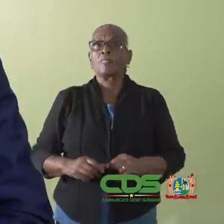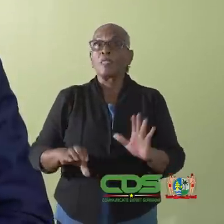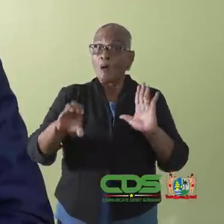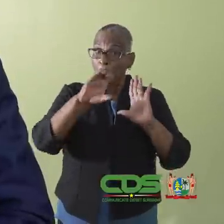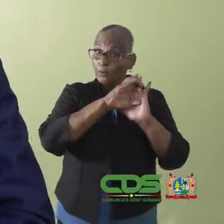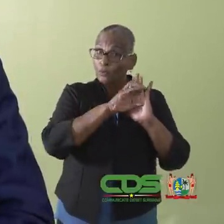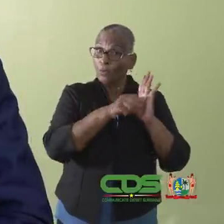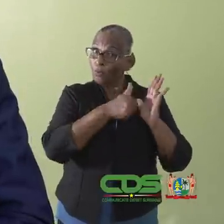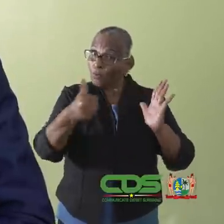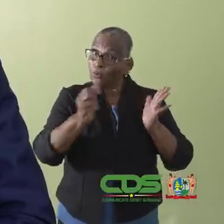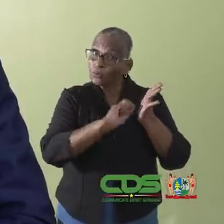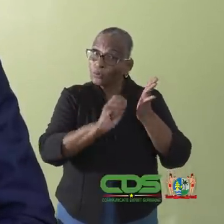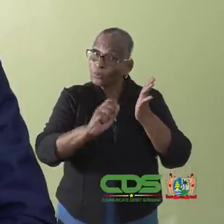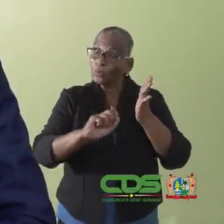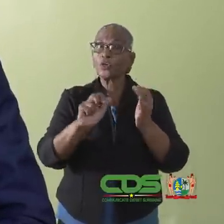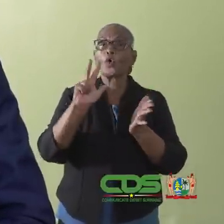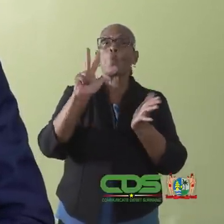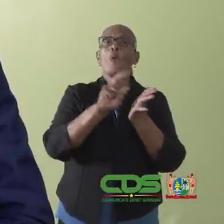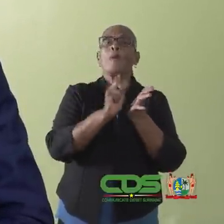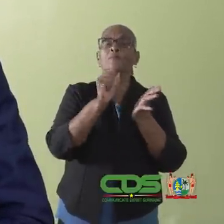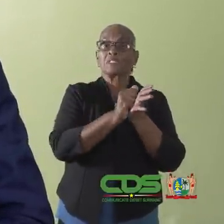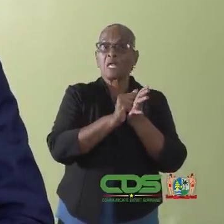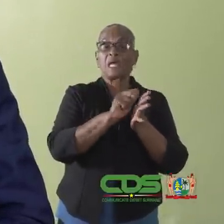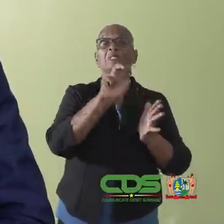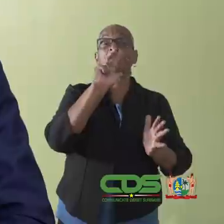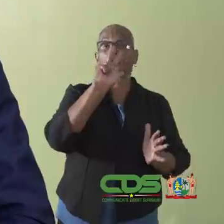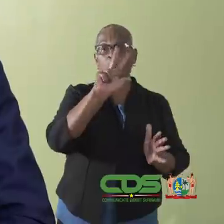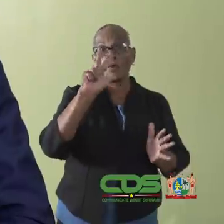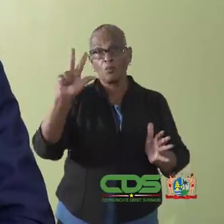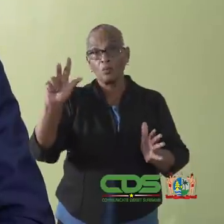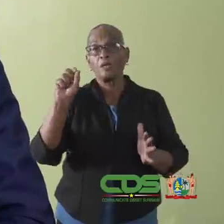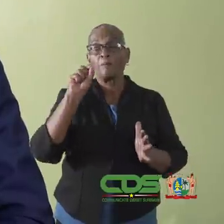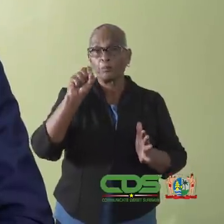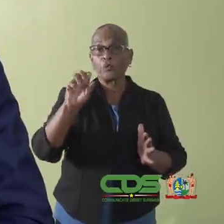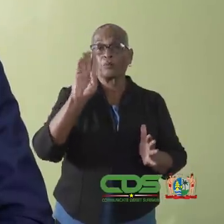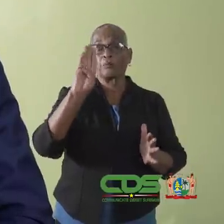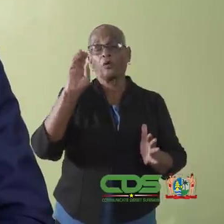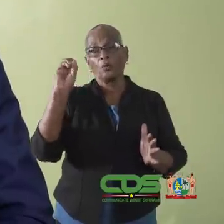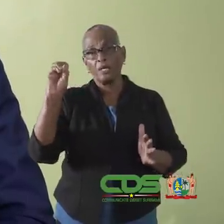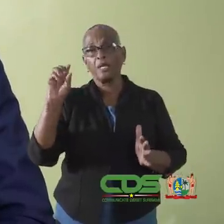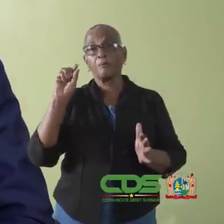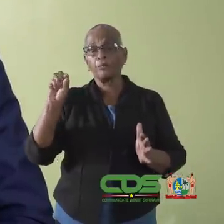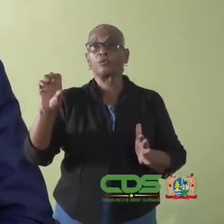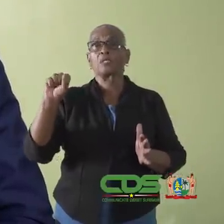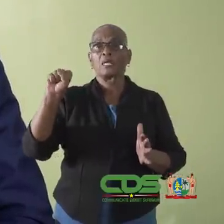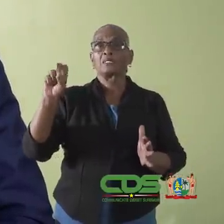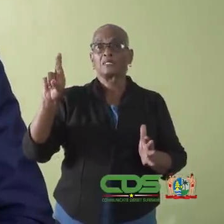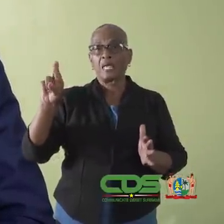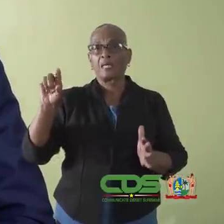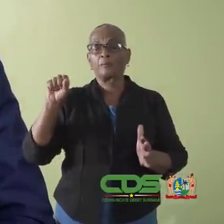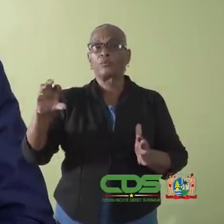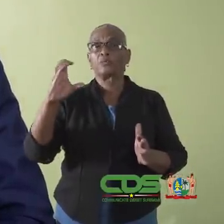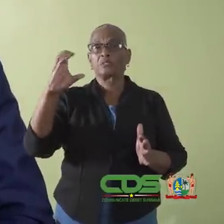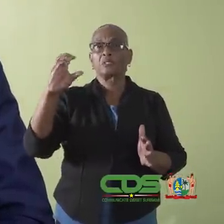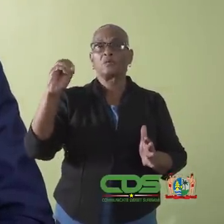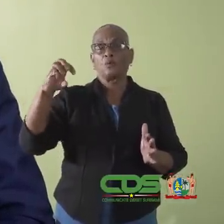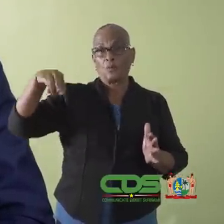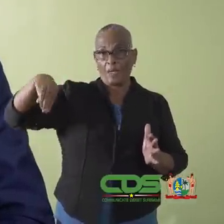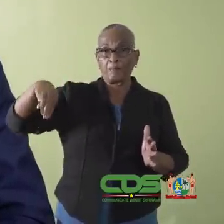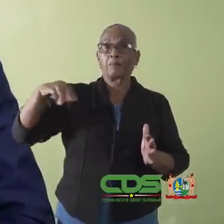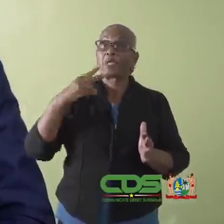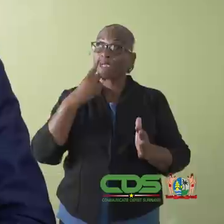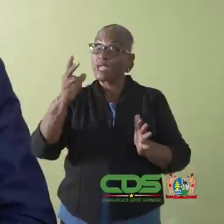Alle goedgekeurde protocollen zijn te zien op de website van het BOG www.bogsuriname.com